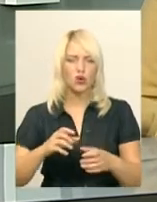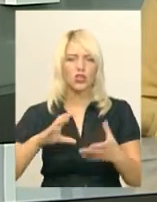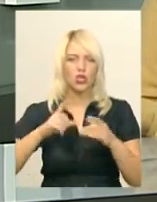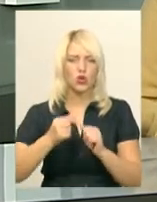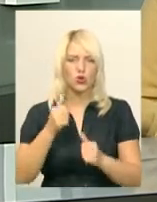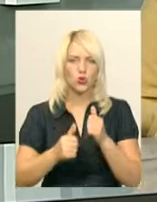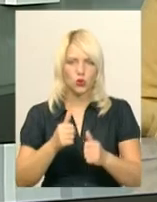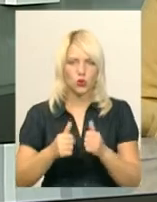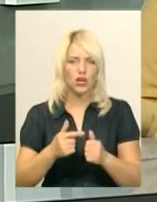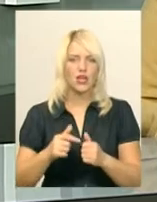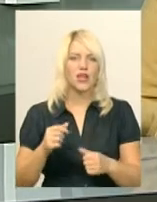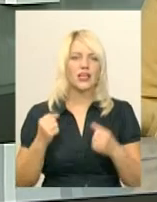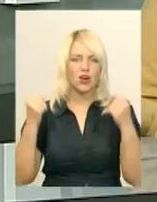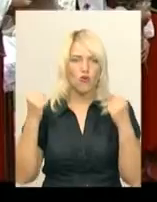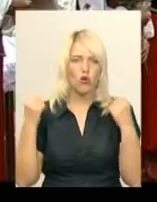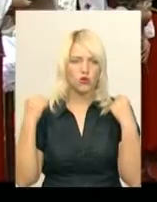Арнольд Класік.